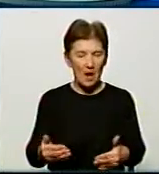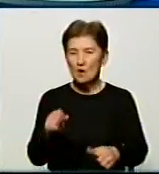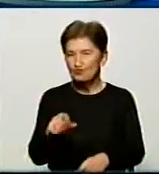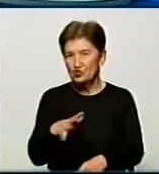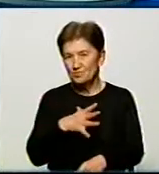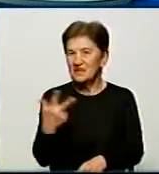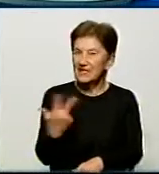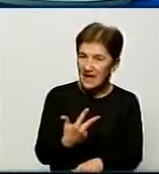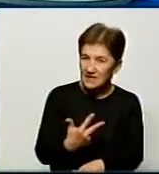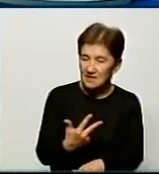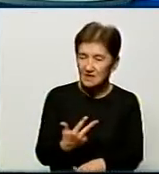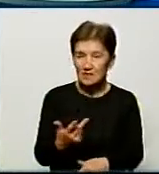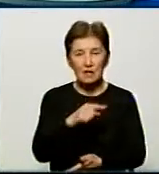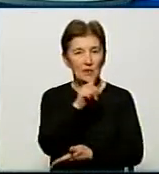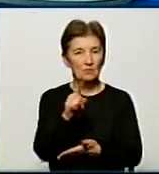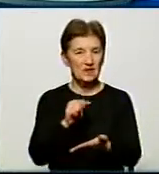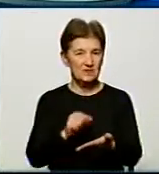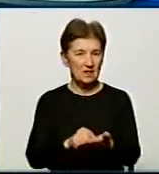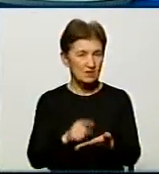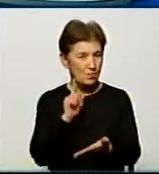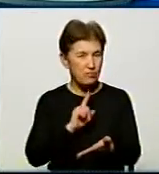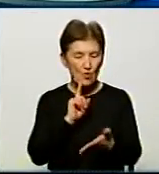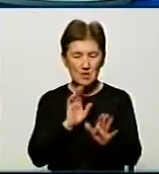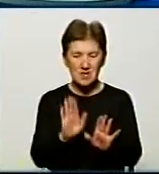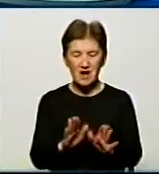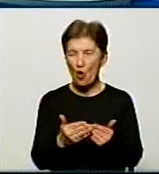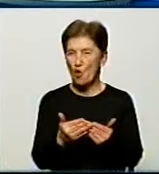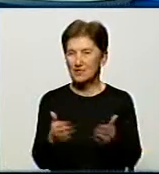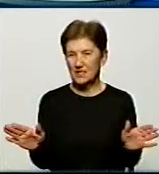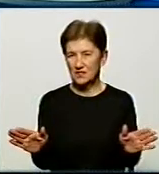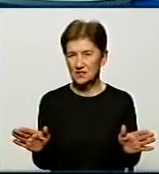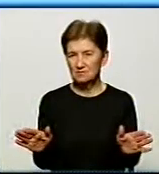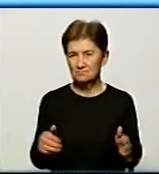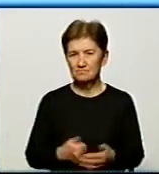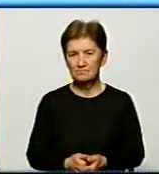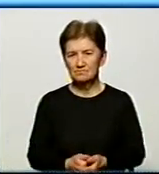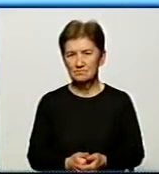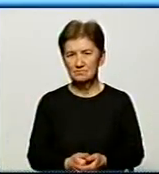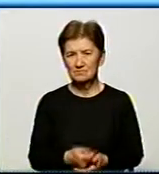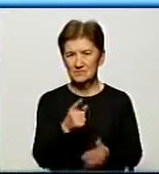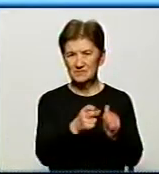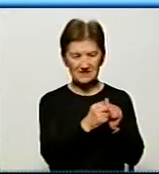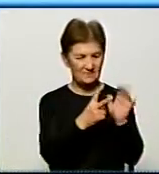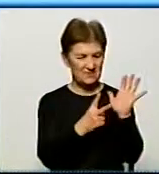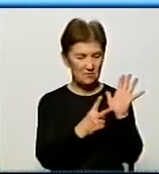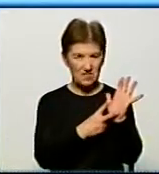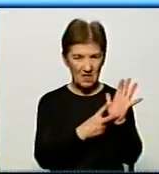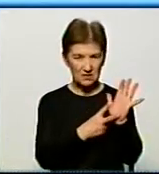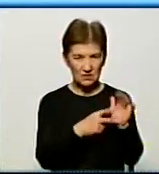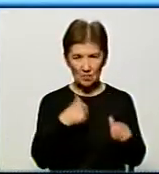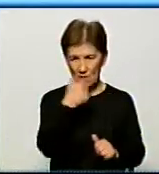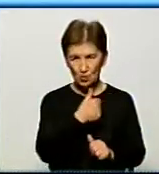Тому питання стається відкритим, буде вирішуватись. 17-й рік від грипу померло всього 6 осіб,